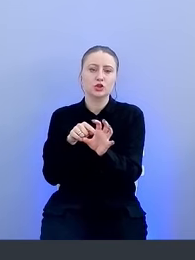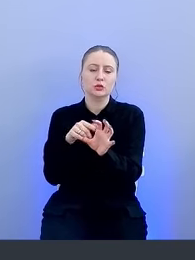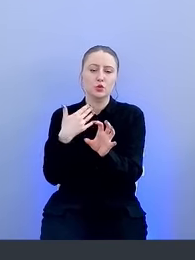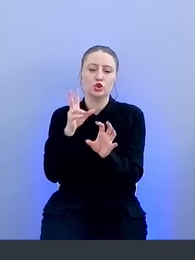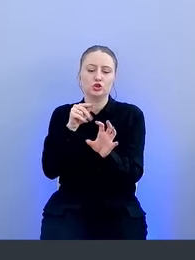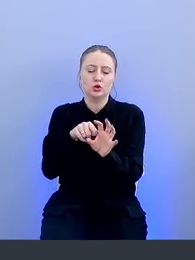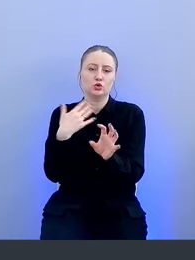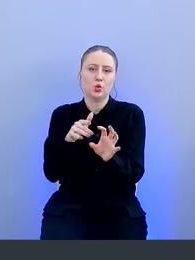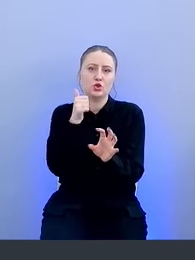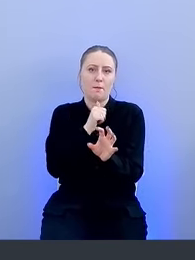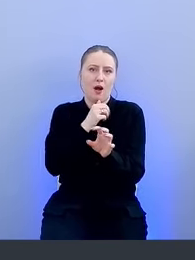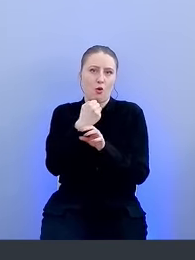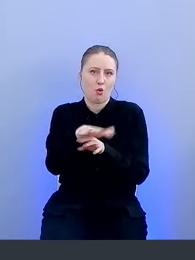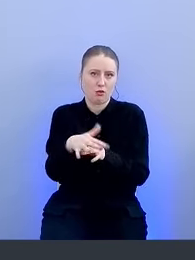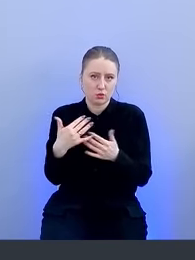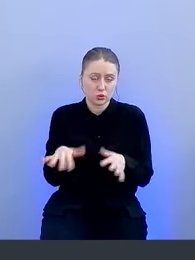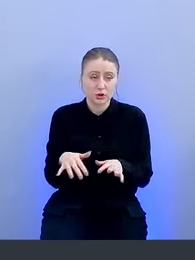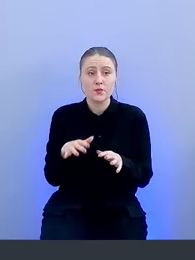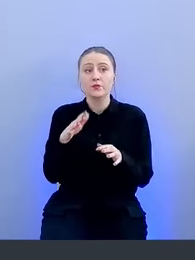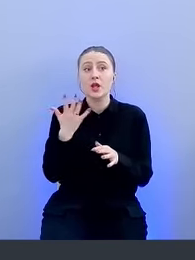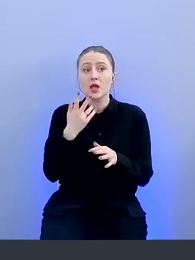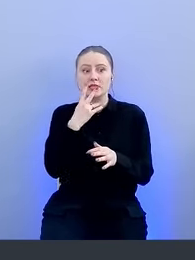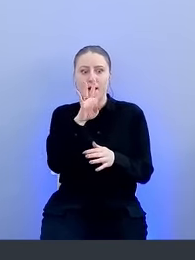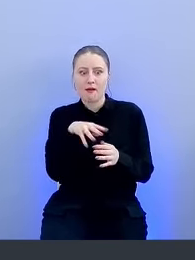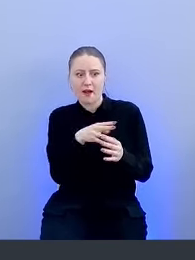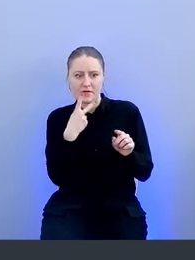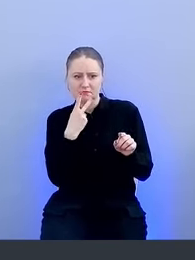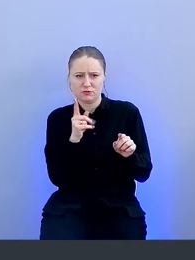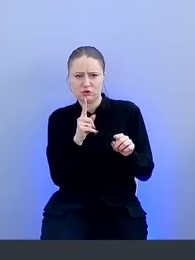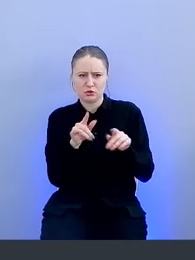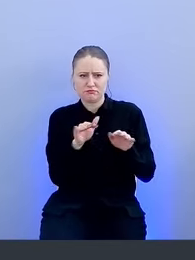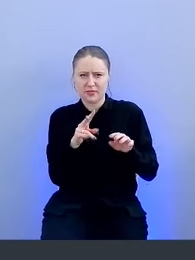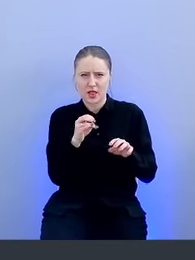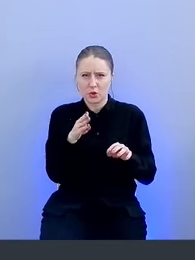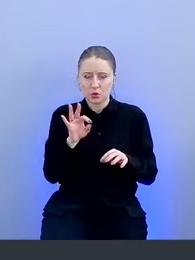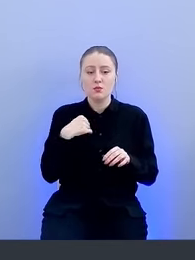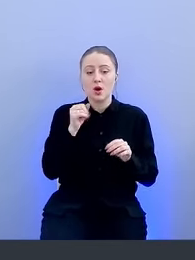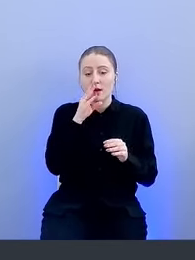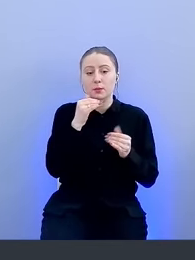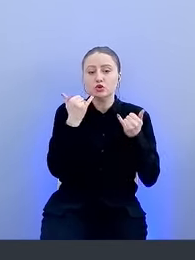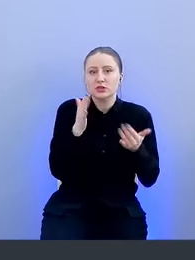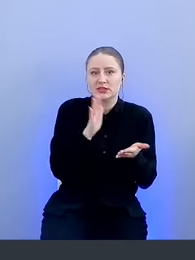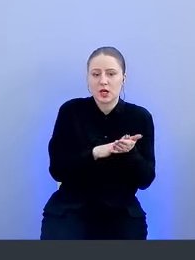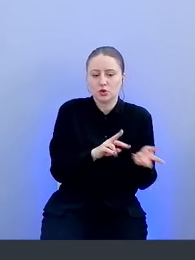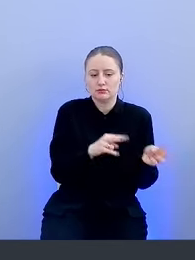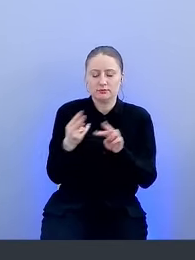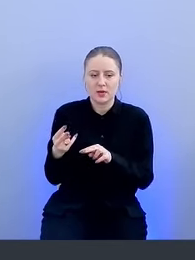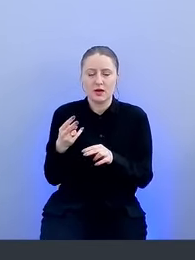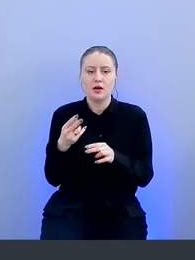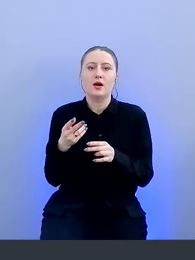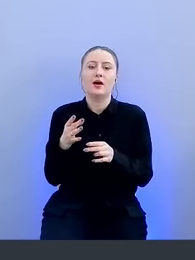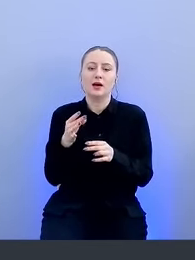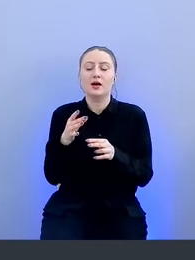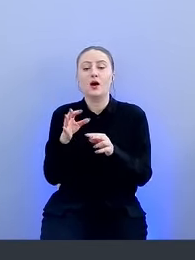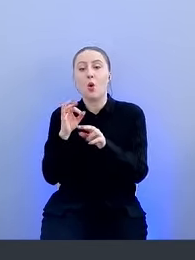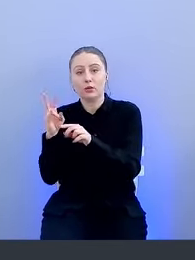скомпрометированы. Или же если мы видим по графикам, что что-то пошло не так, мы можем незамедлительно перевести ее и в режим SHADOW обратно.